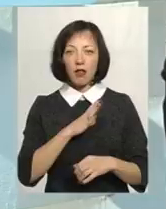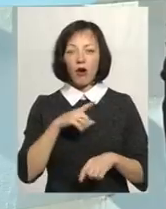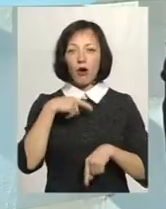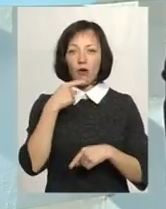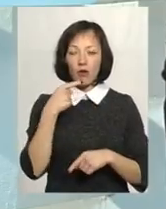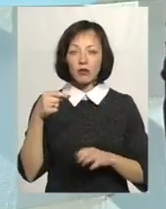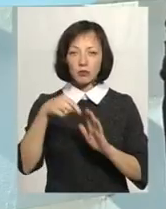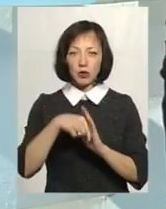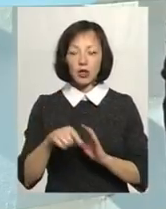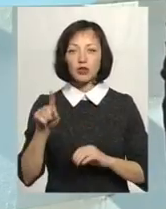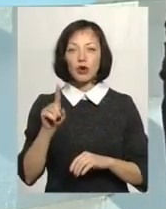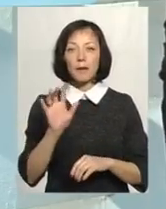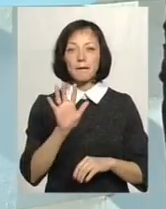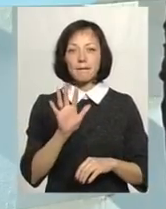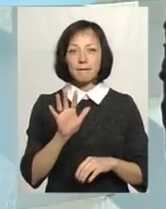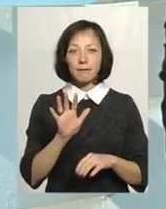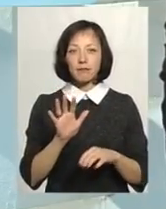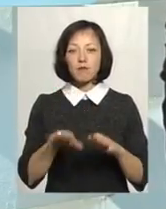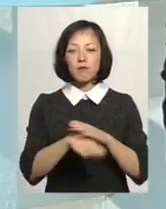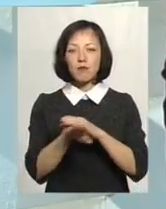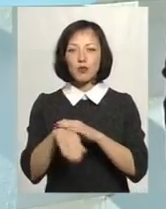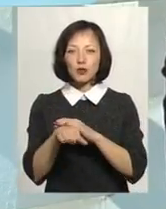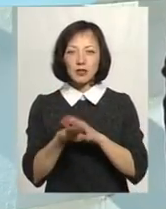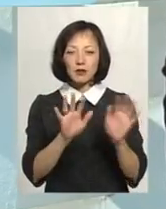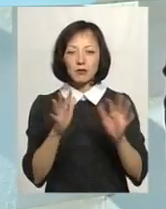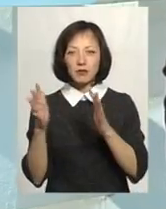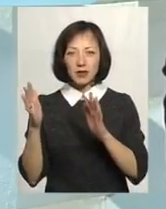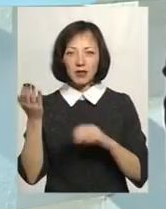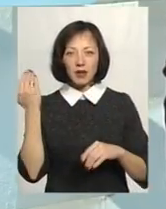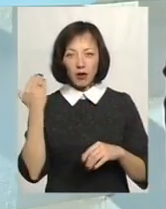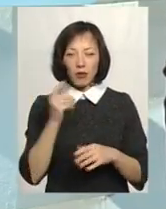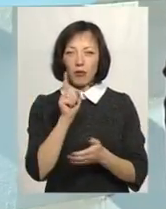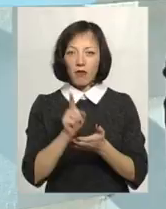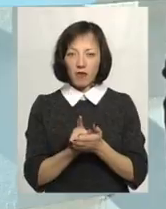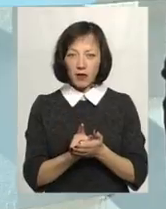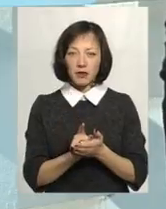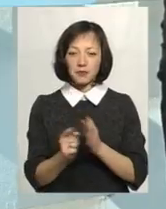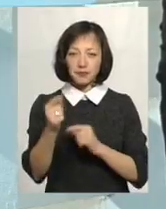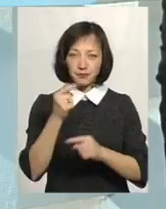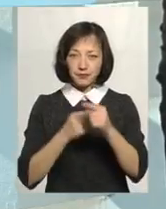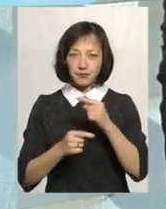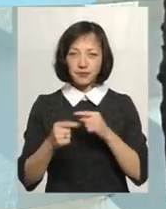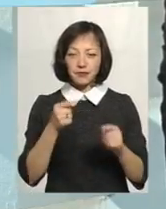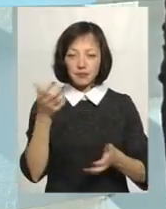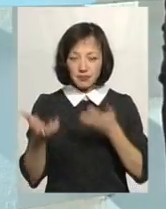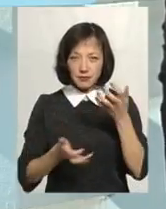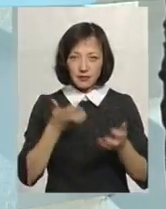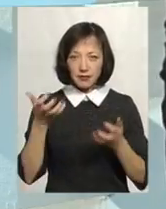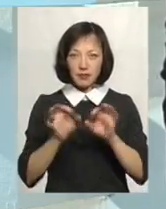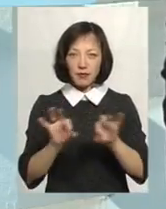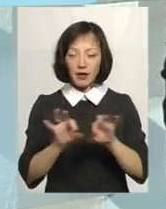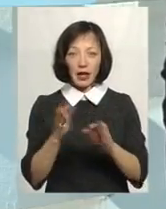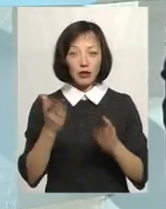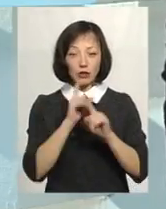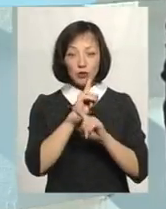говорять про те, що п'ятна, так звані білі, вони повинні розшифровуватись. Не